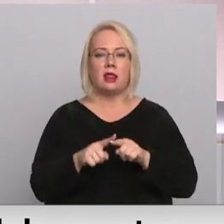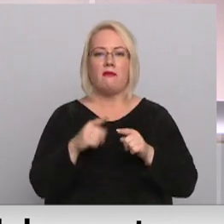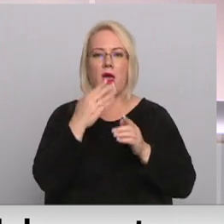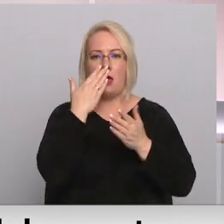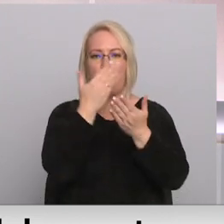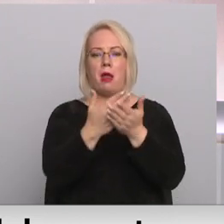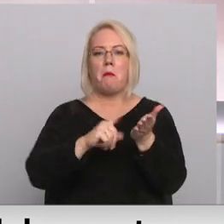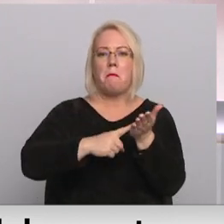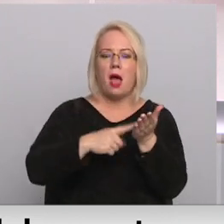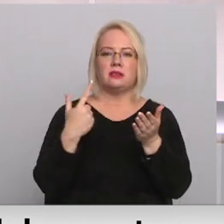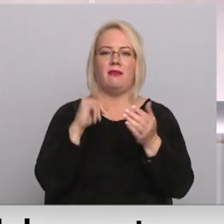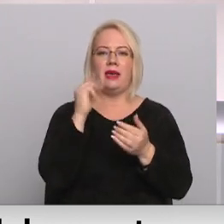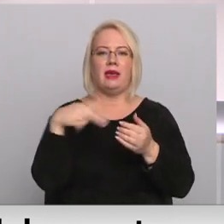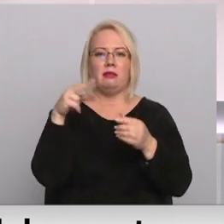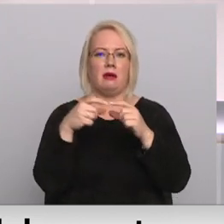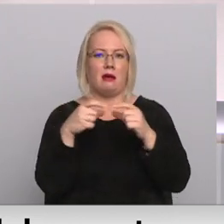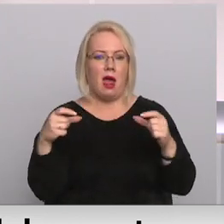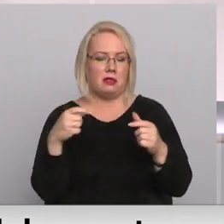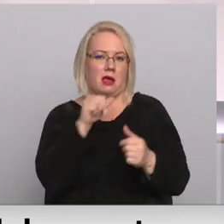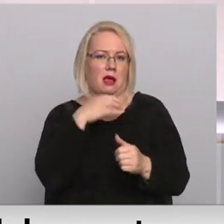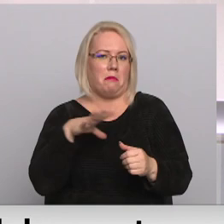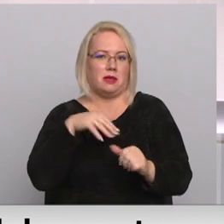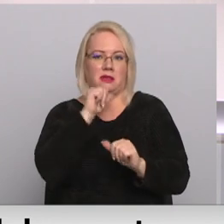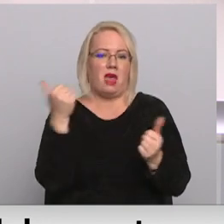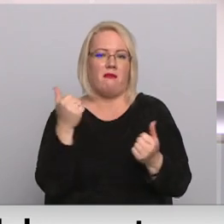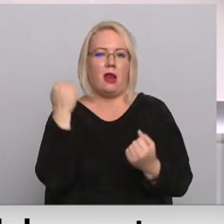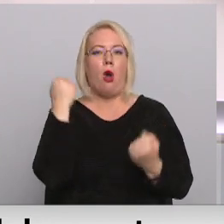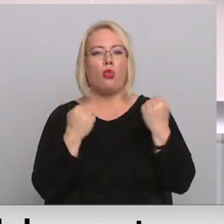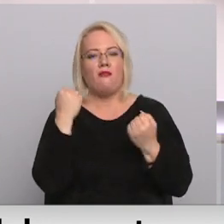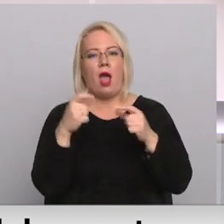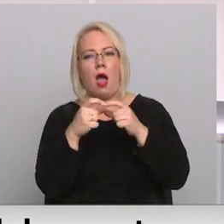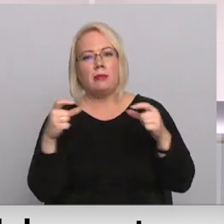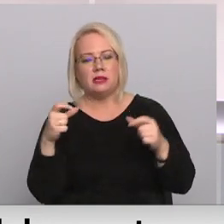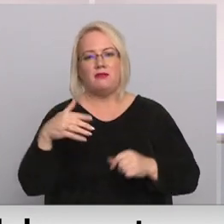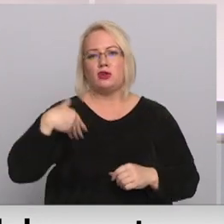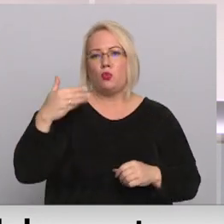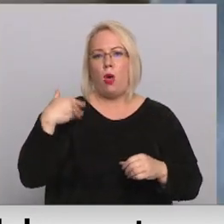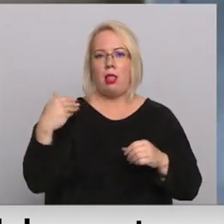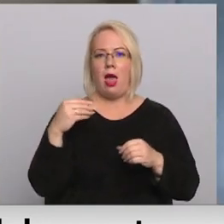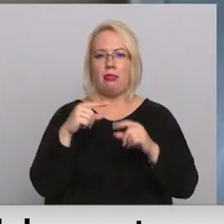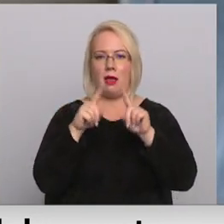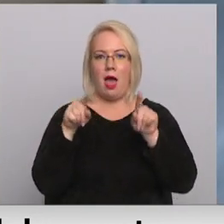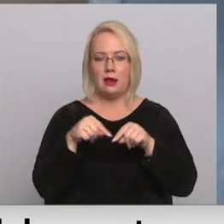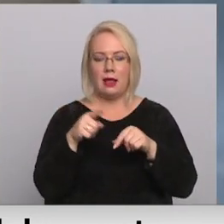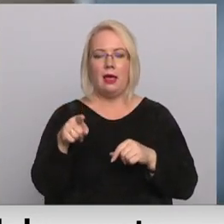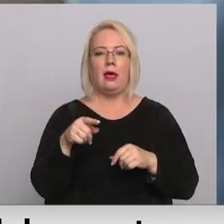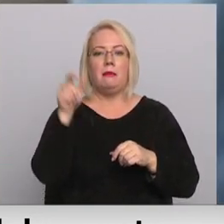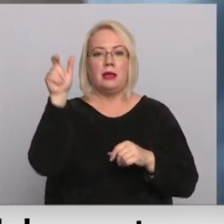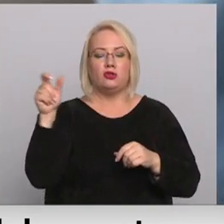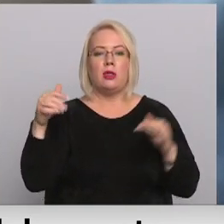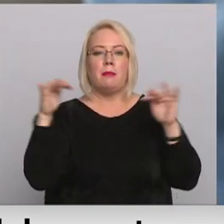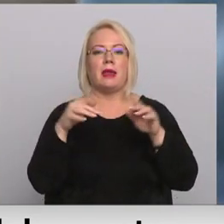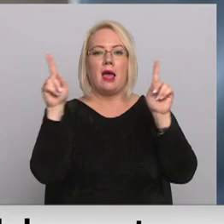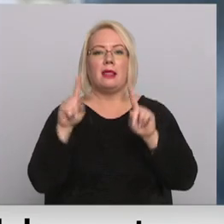vai identifikācijas karte, kāpēc nedar piemēram vadītāja apliecība vai skolēna karte. Pilsonības un migrācijas lietu